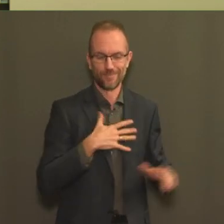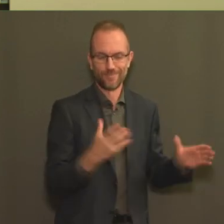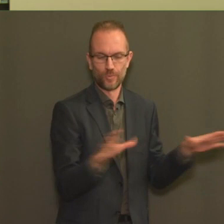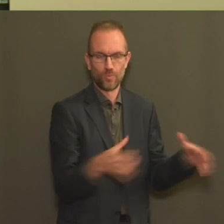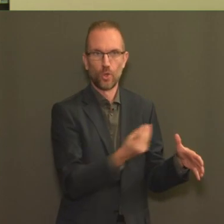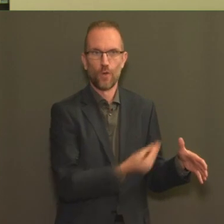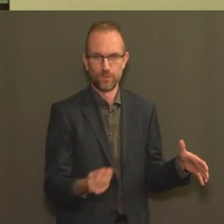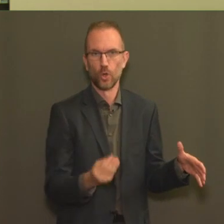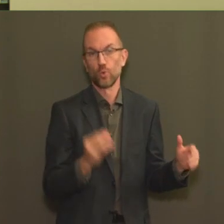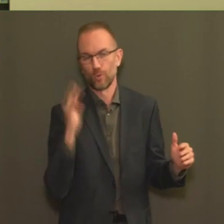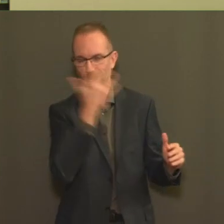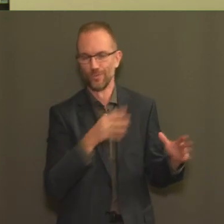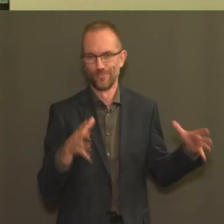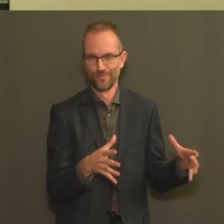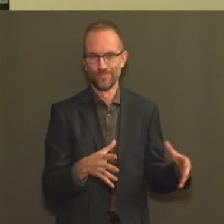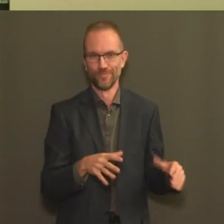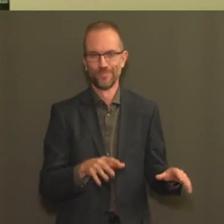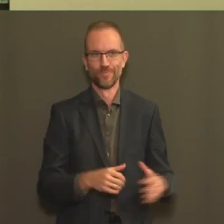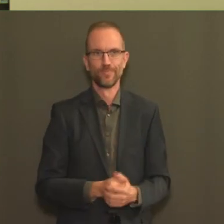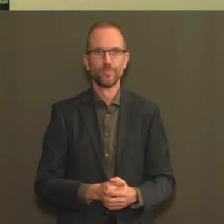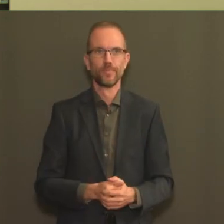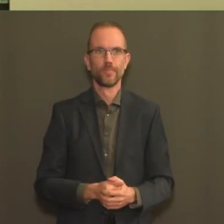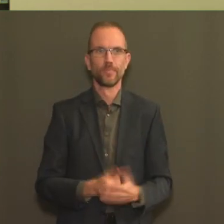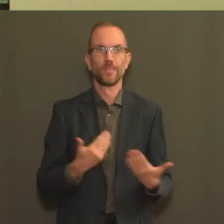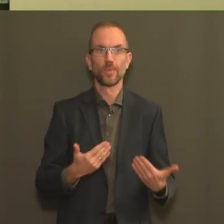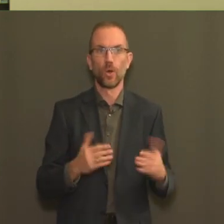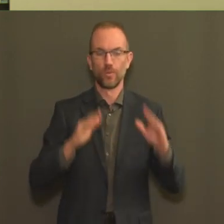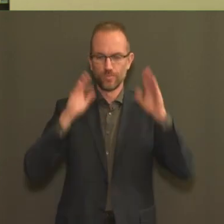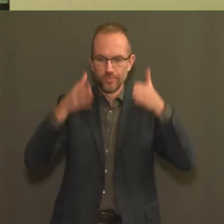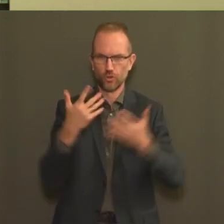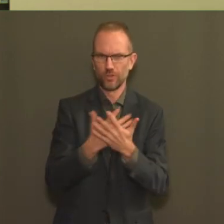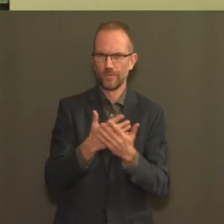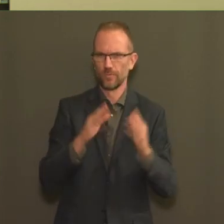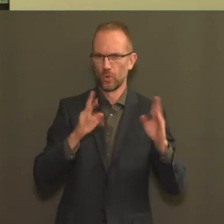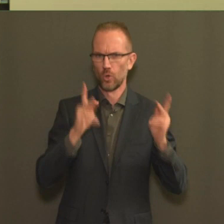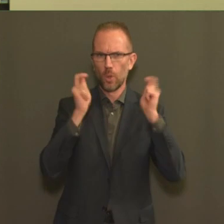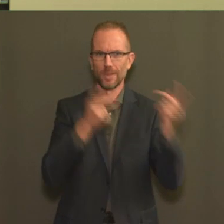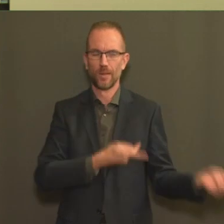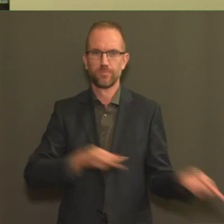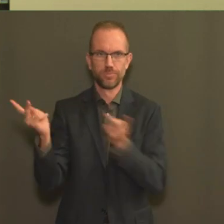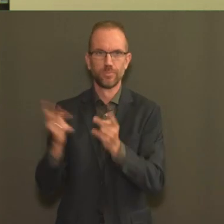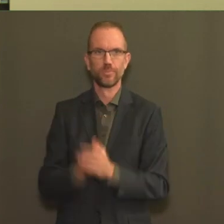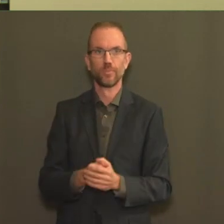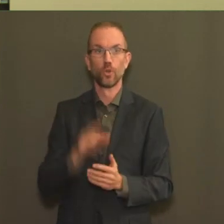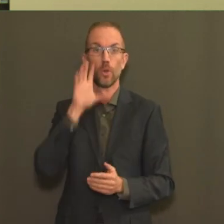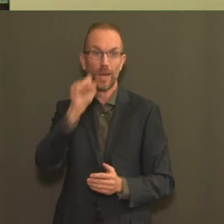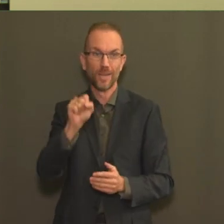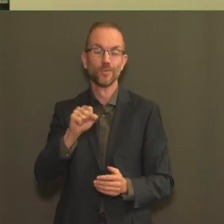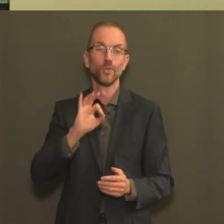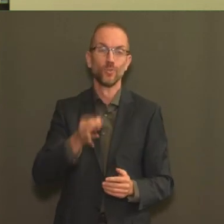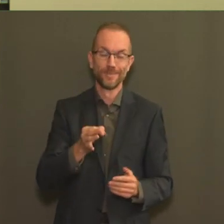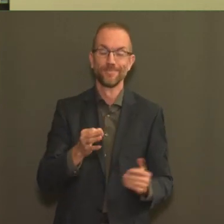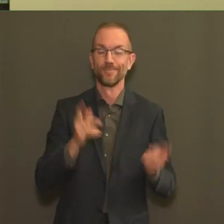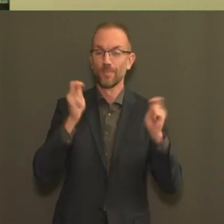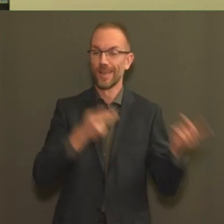Si on s'intéresse cette fois aux hospitalisations, on se rend compte qu'il y a une augmentation, on l déjà dit, en entrée de jeu.